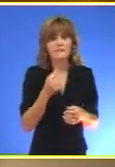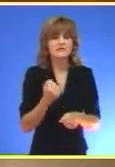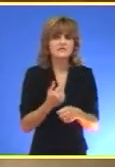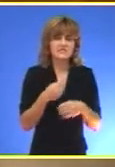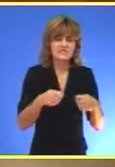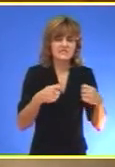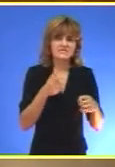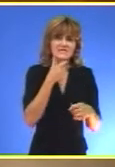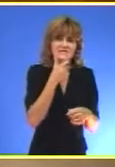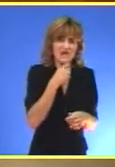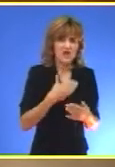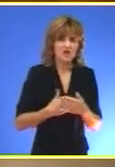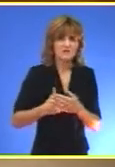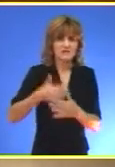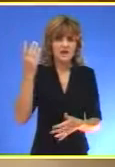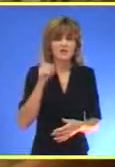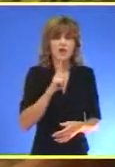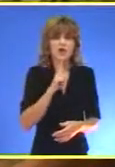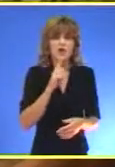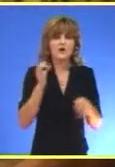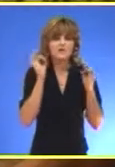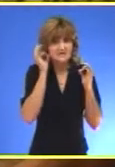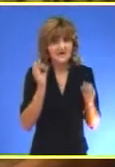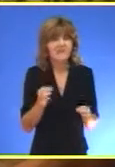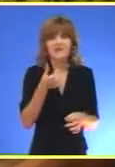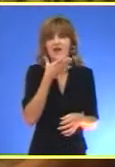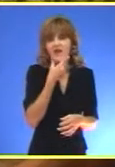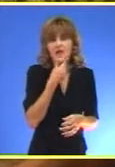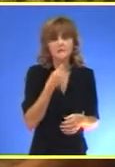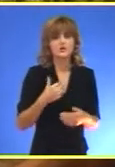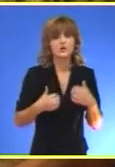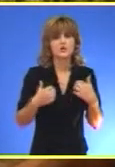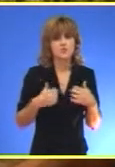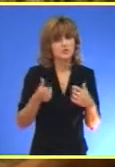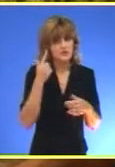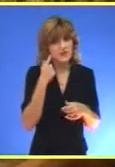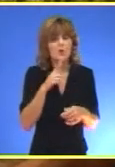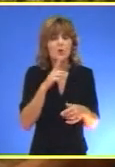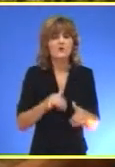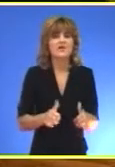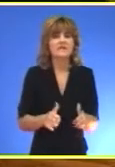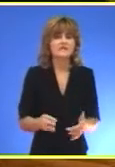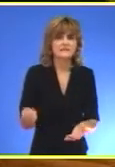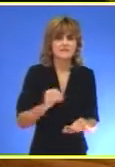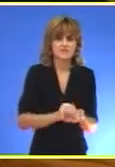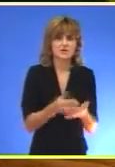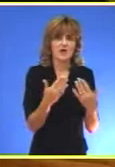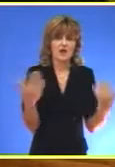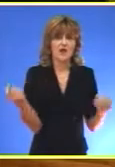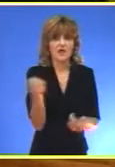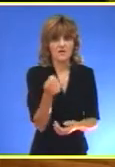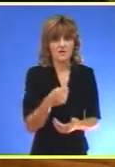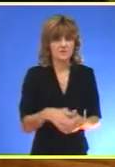Starom zgradi koja je jedna od najslavnijih i najlepših subotičkih zdanja I u kojoj je danas smeštena galerija likovni